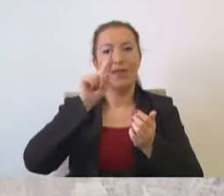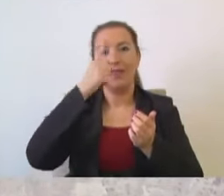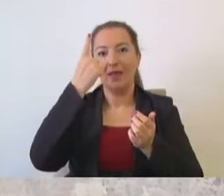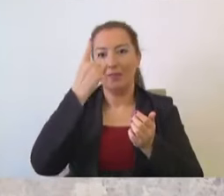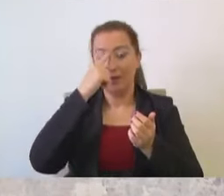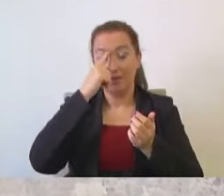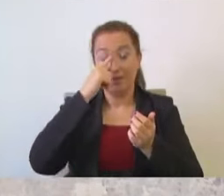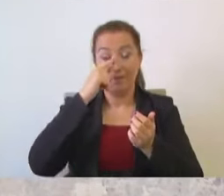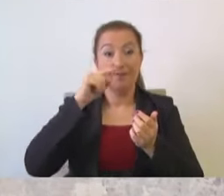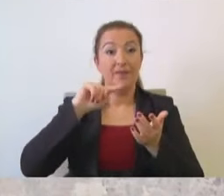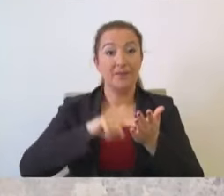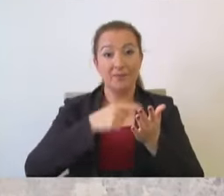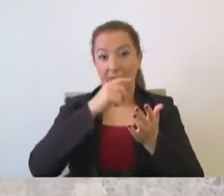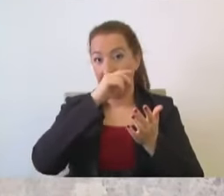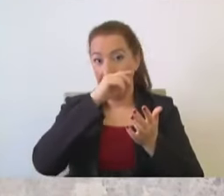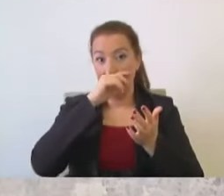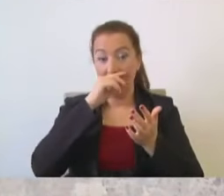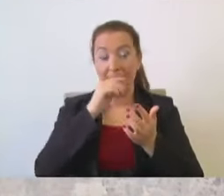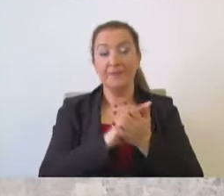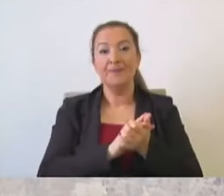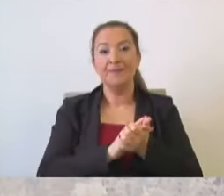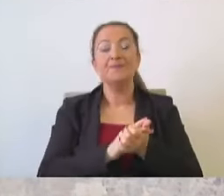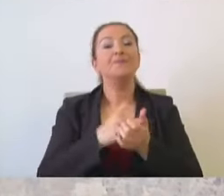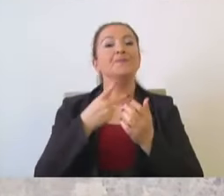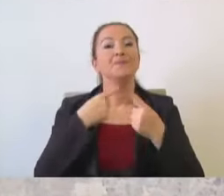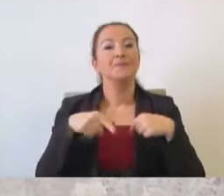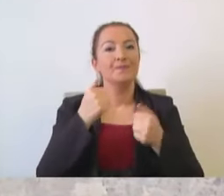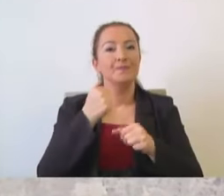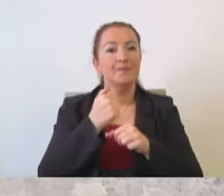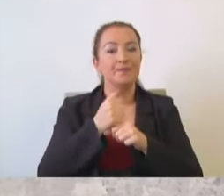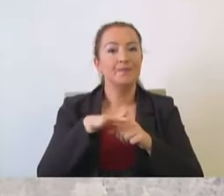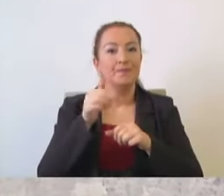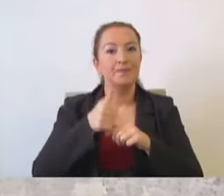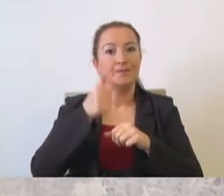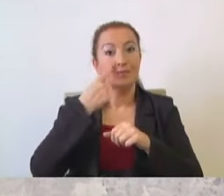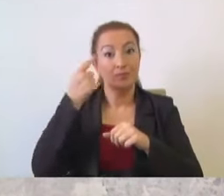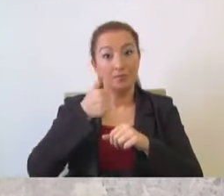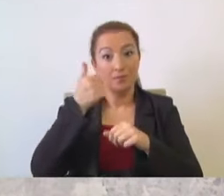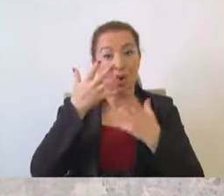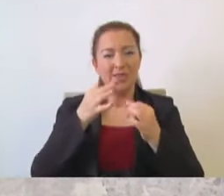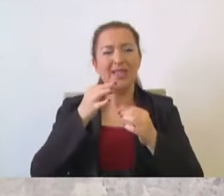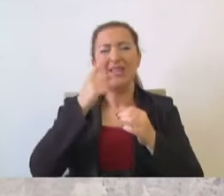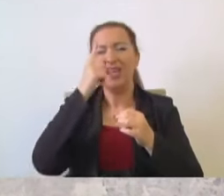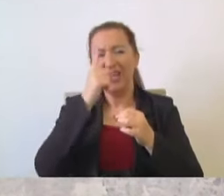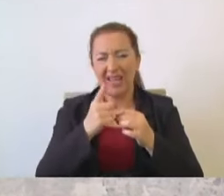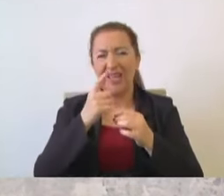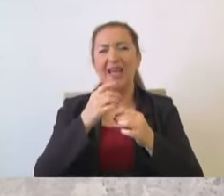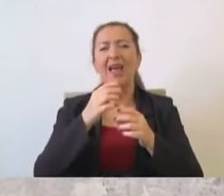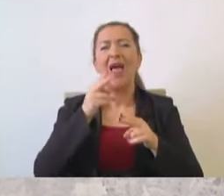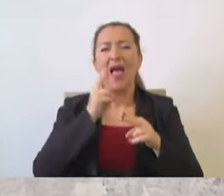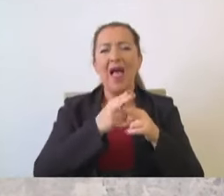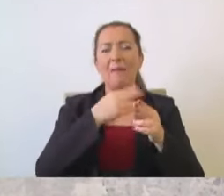tek bir imzasını, Bakın ben, eğer genel başkanımız cumhurbaşkanı olmuş olsaydı, İlk kendisine